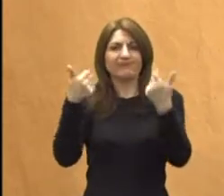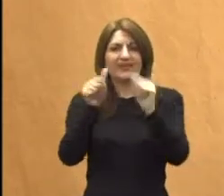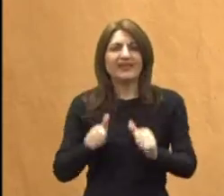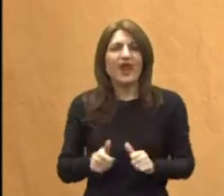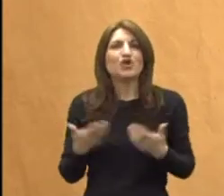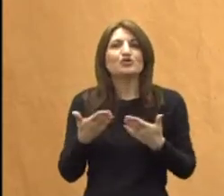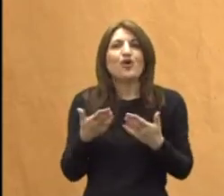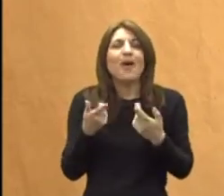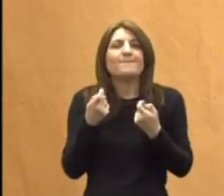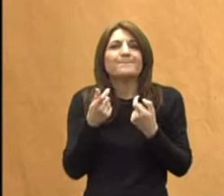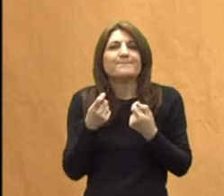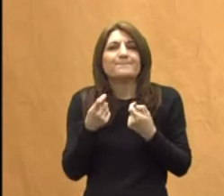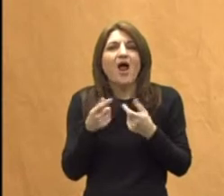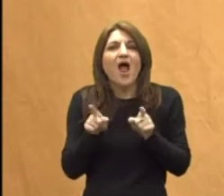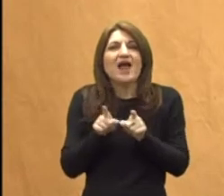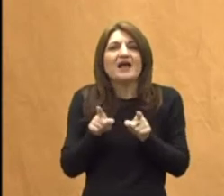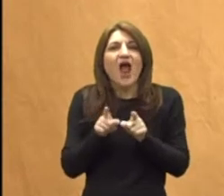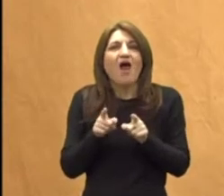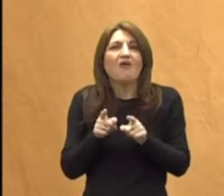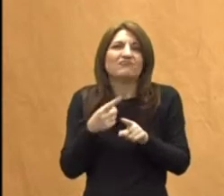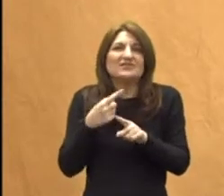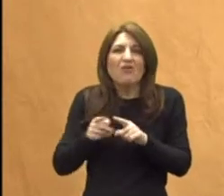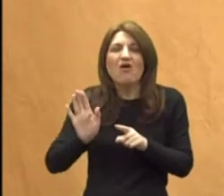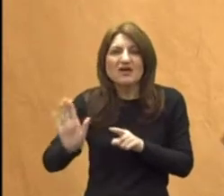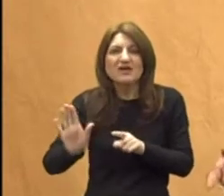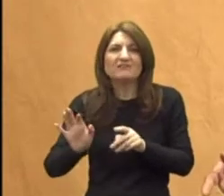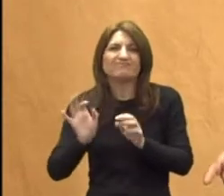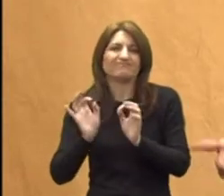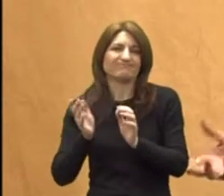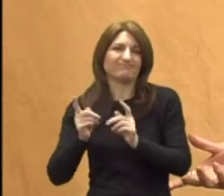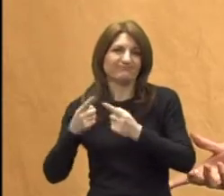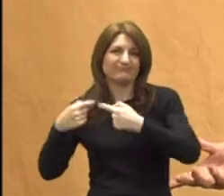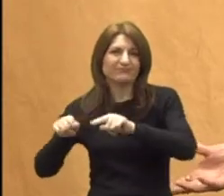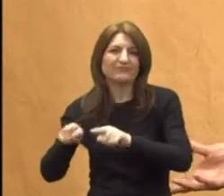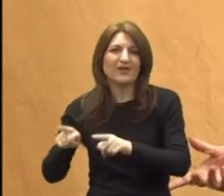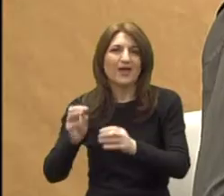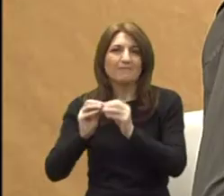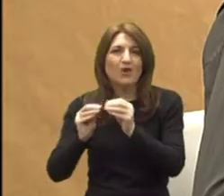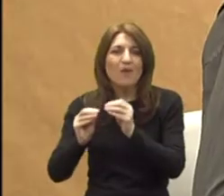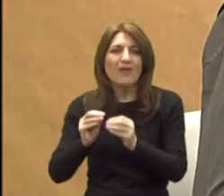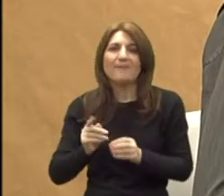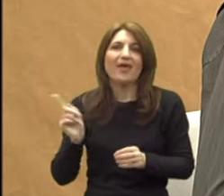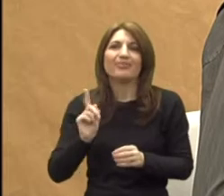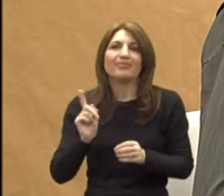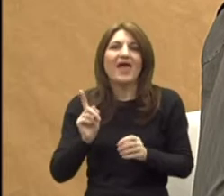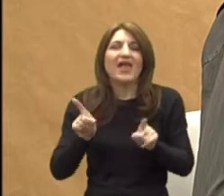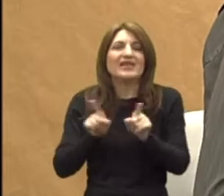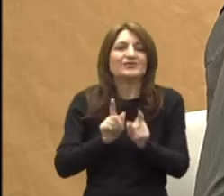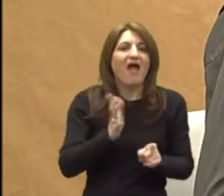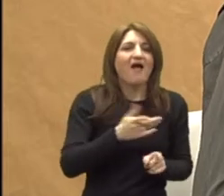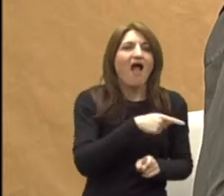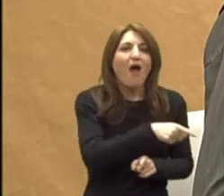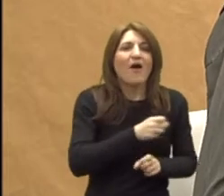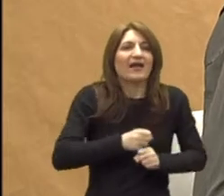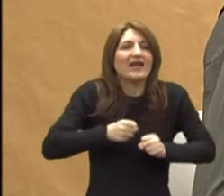negdje pomalo ujzosta. specifičnih teškoća koje ne prate one neke norme koje bi